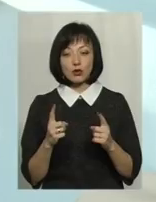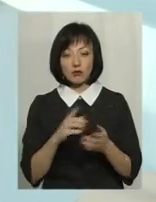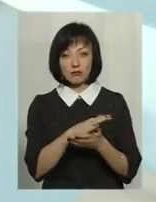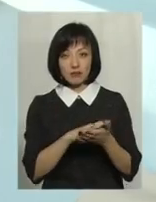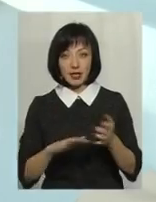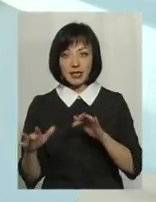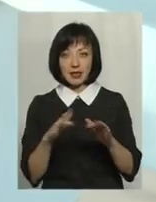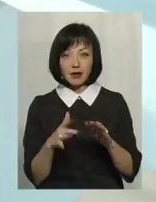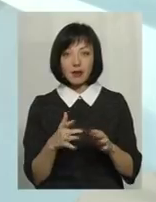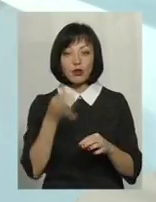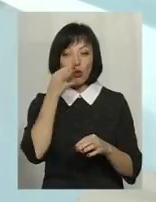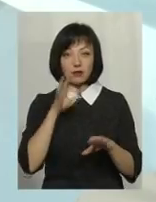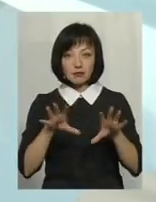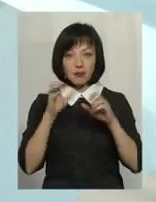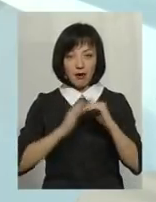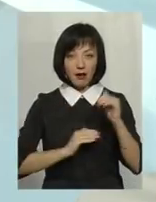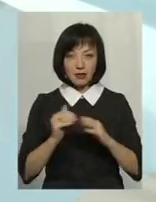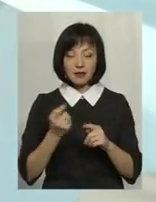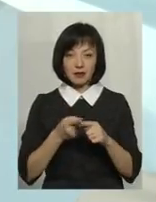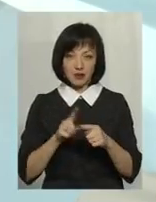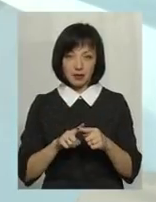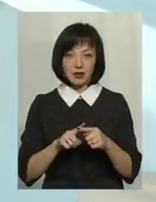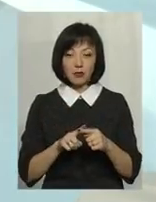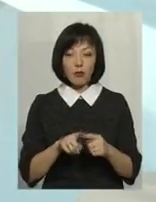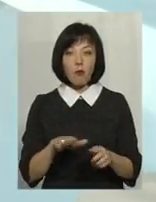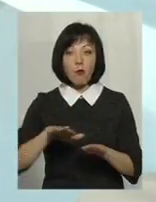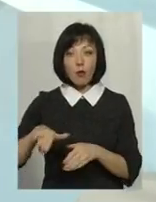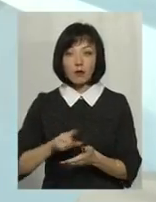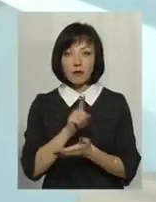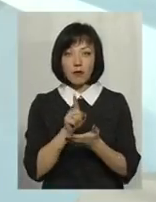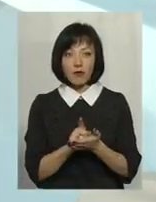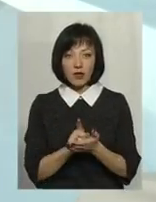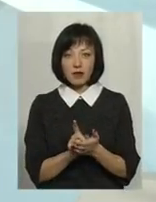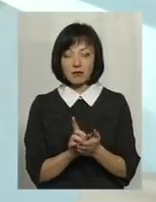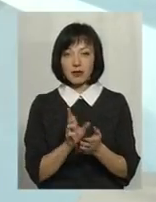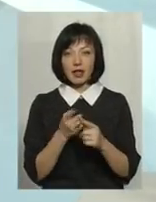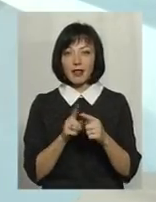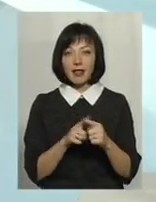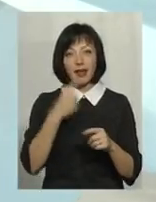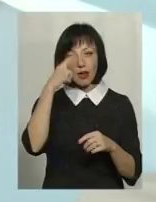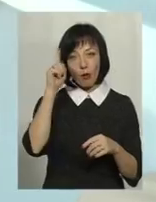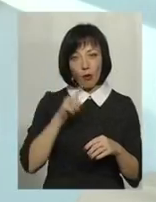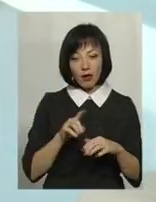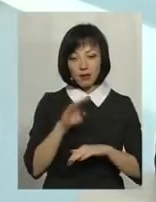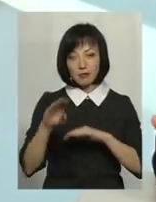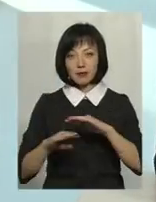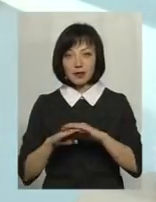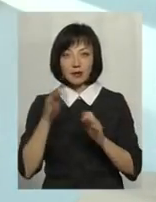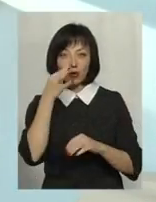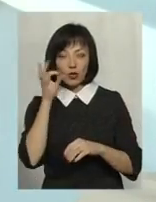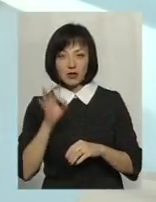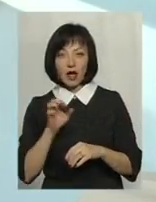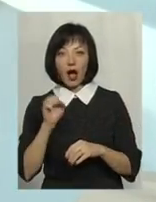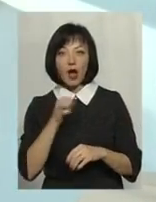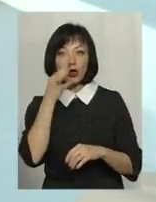дії приходить практика, а практика це є той досвід, який потім повинен влягати в теорію. Тобто, не теорія повинна породжувати